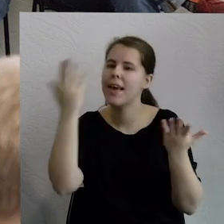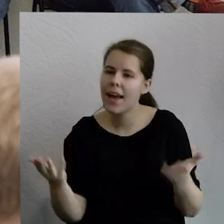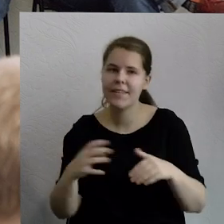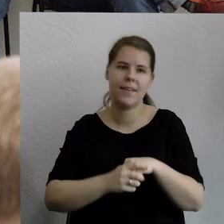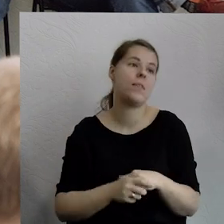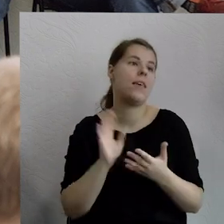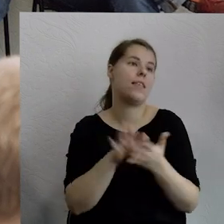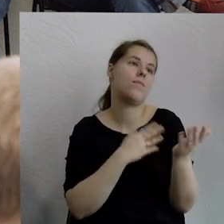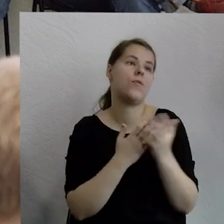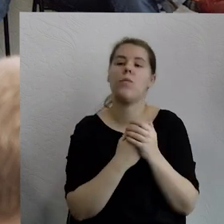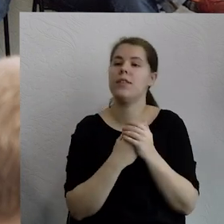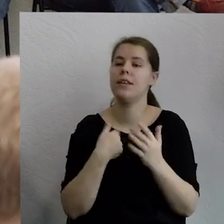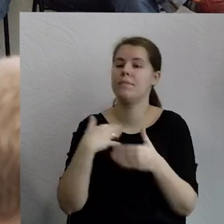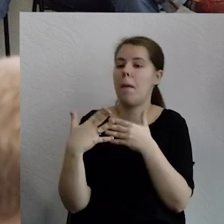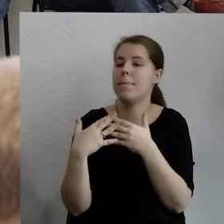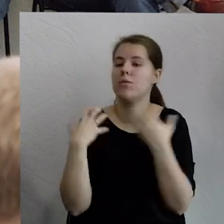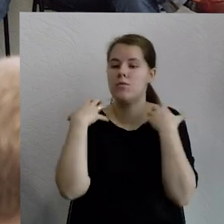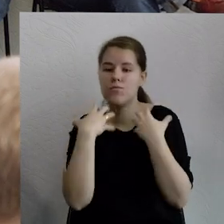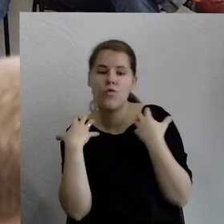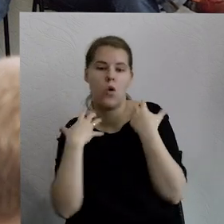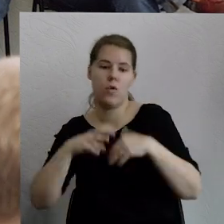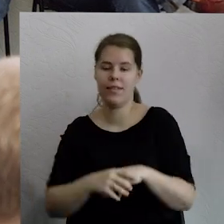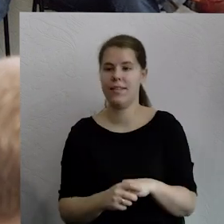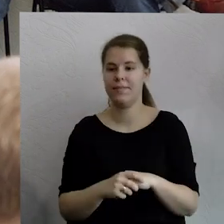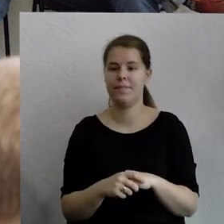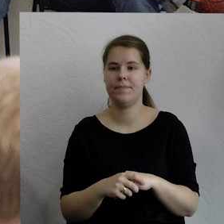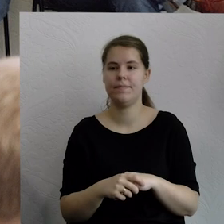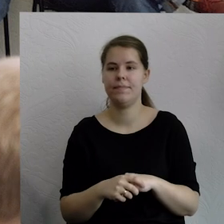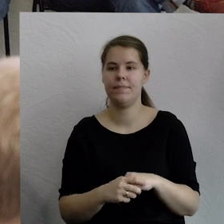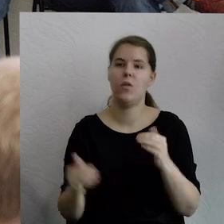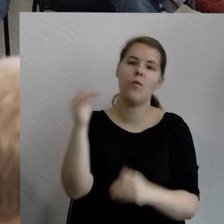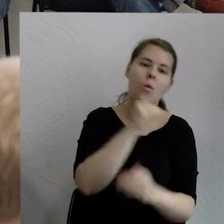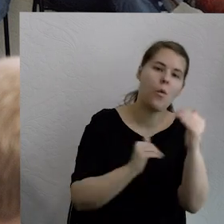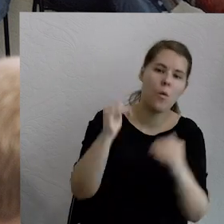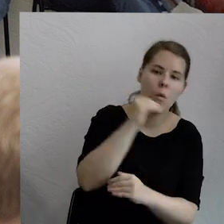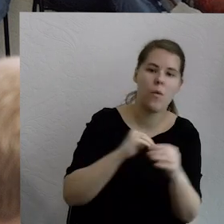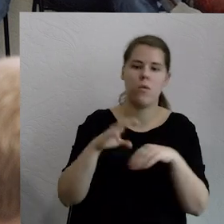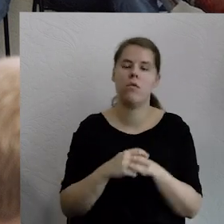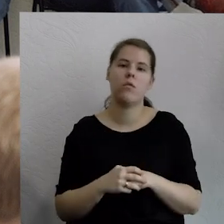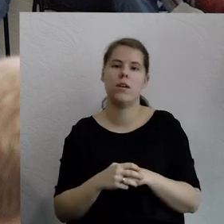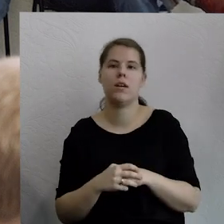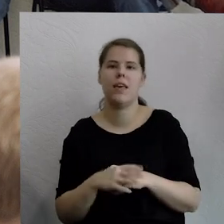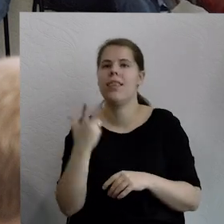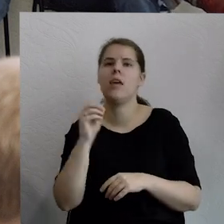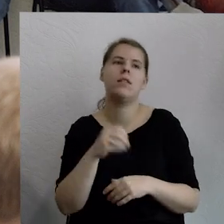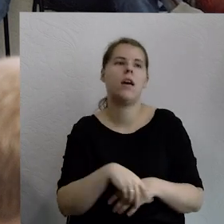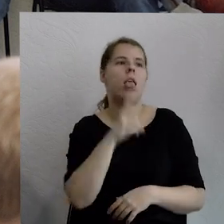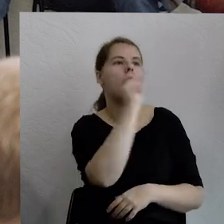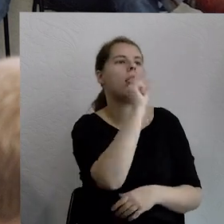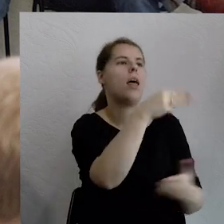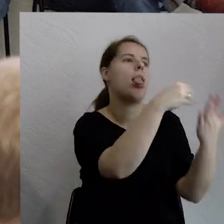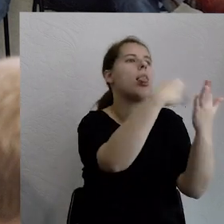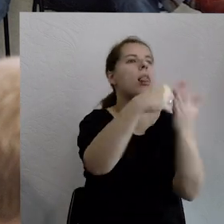bycie w przyrodzie chociażby, prawda, bycie w górach, bycie nie przez konsumowanie, bo nie było czego